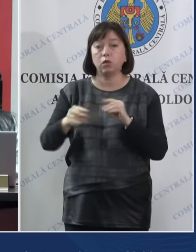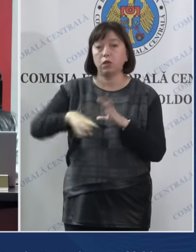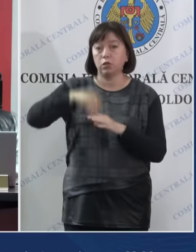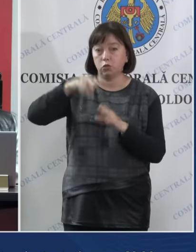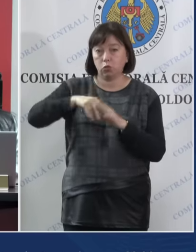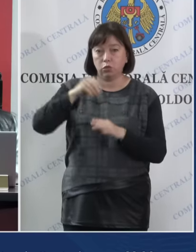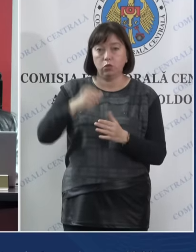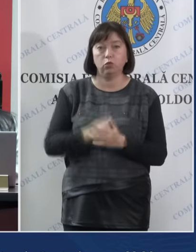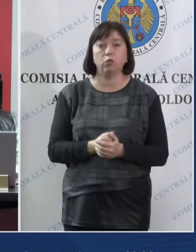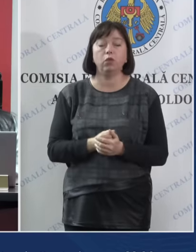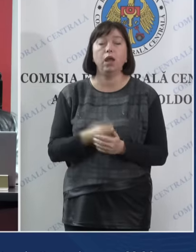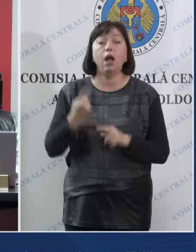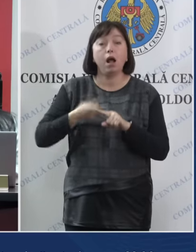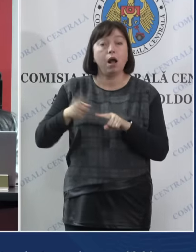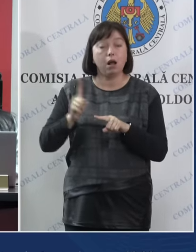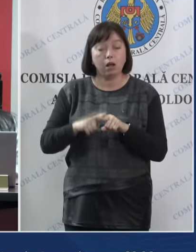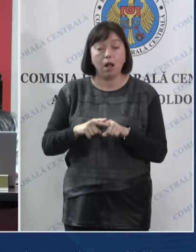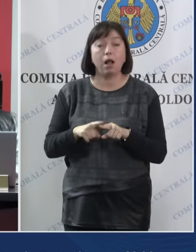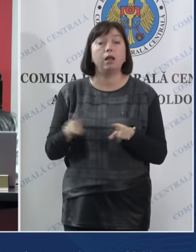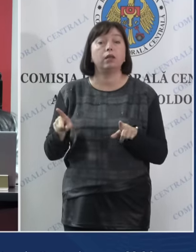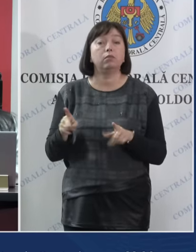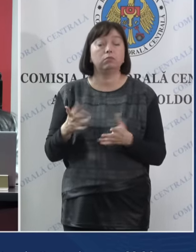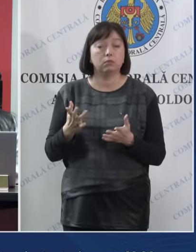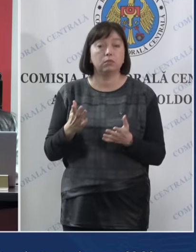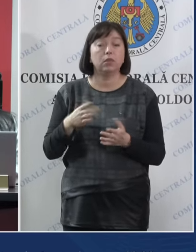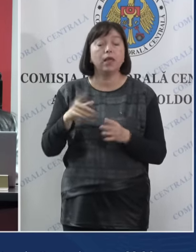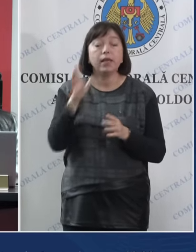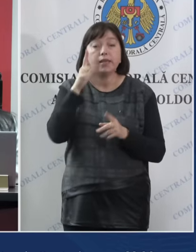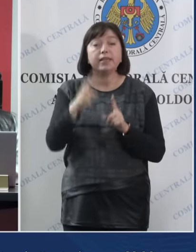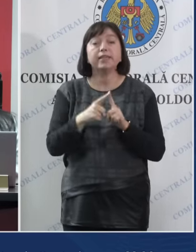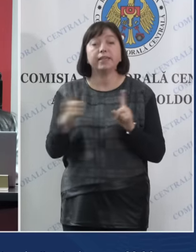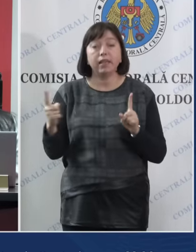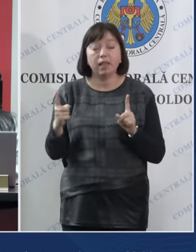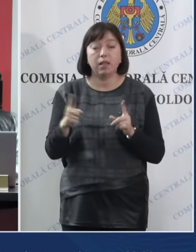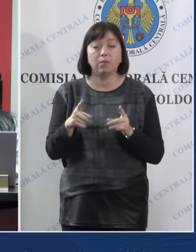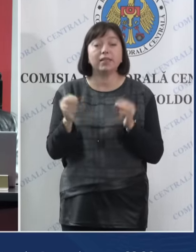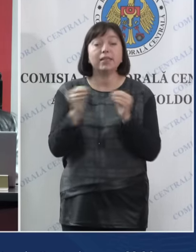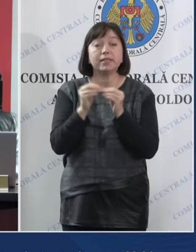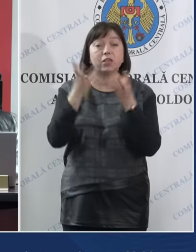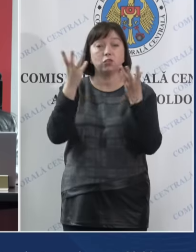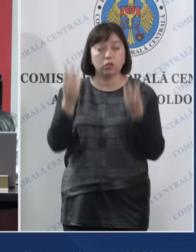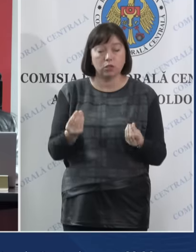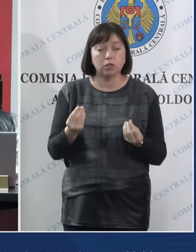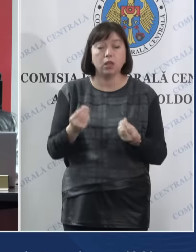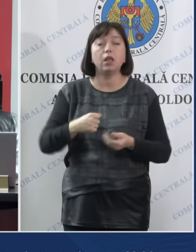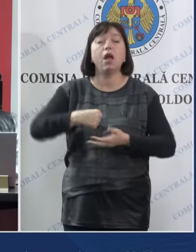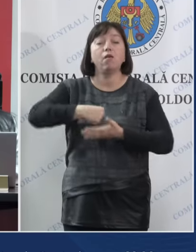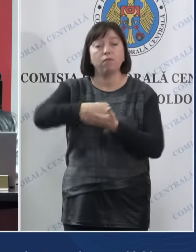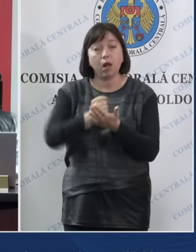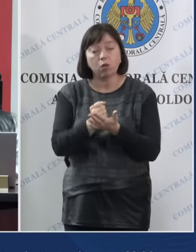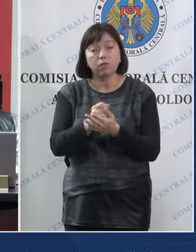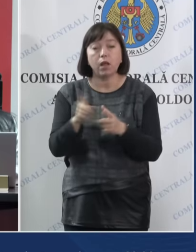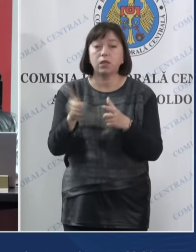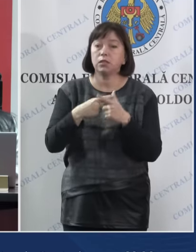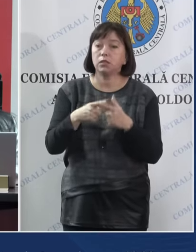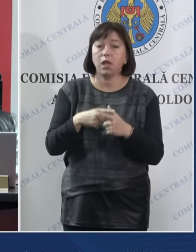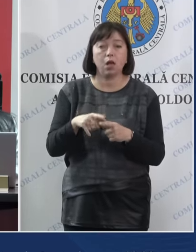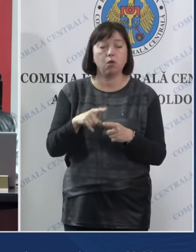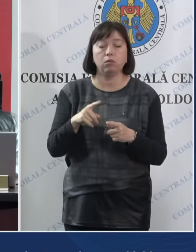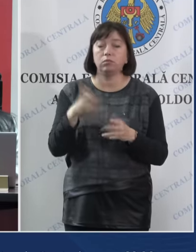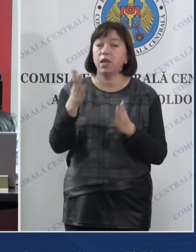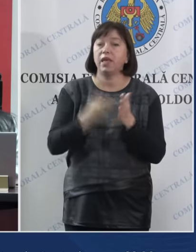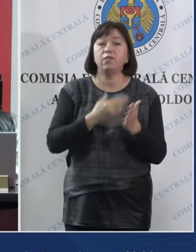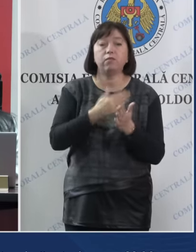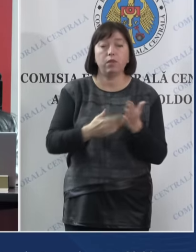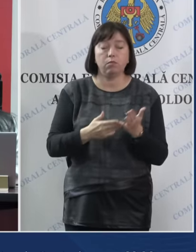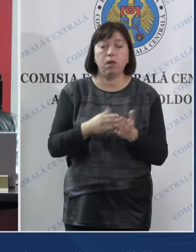scrutinului care, la rândul său, în termen de 10 zile, va confirma sau infirma printr